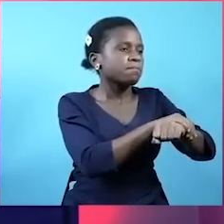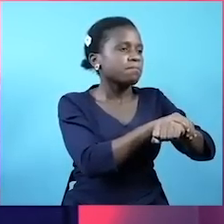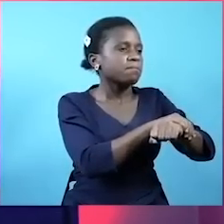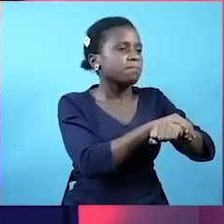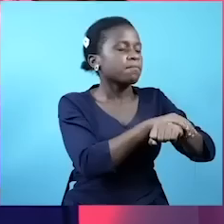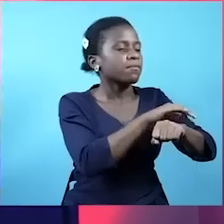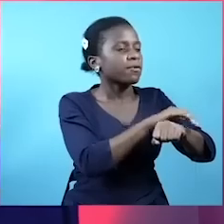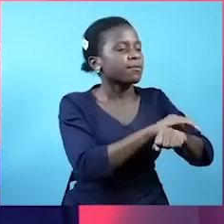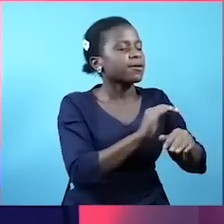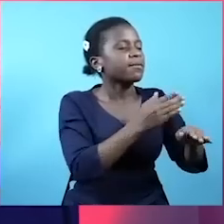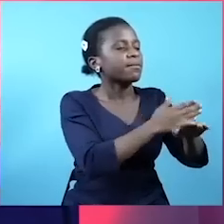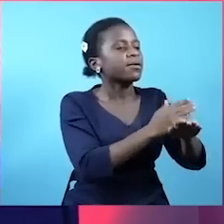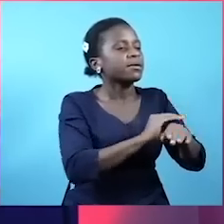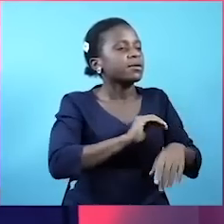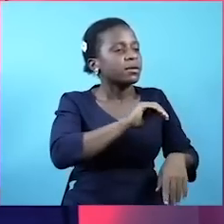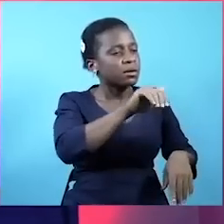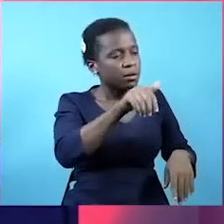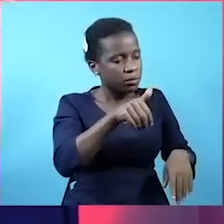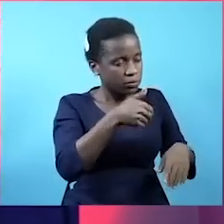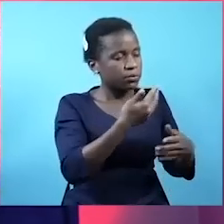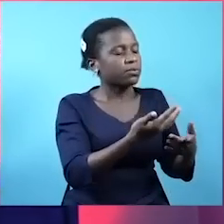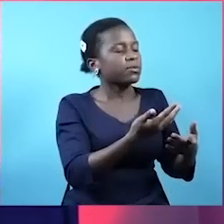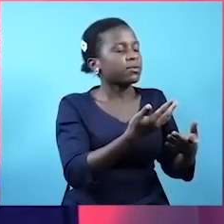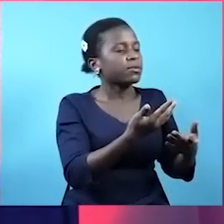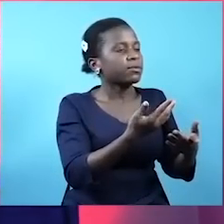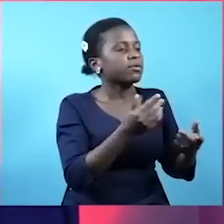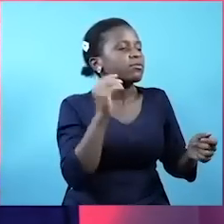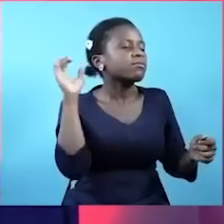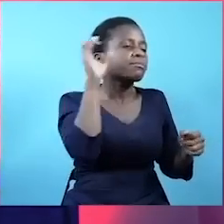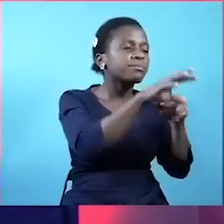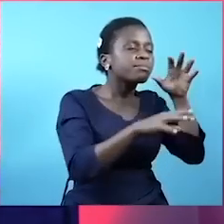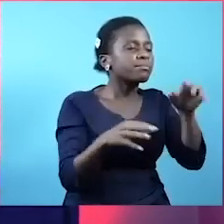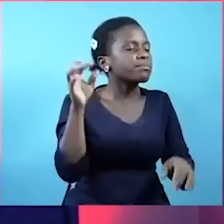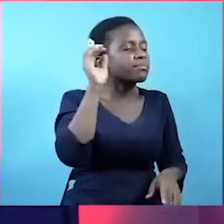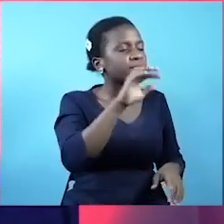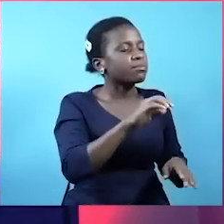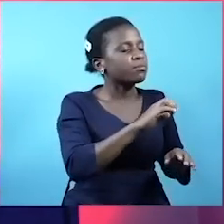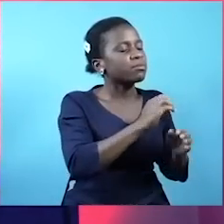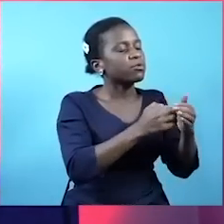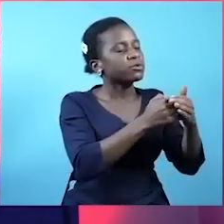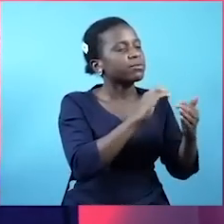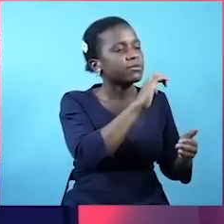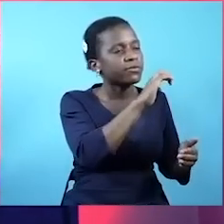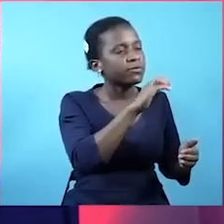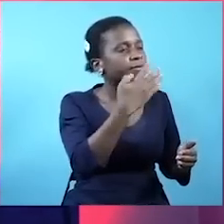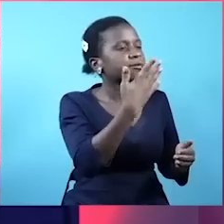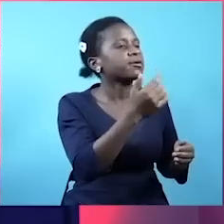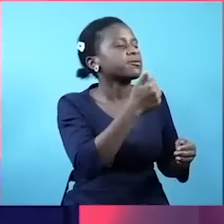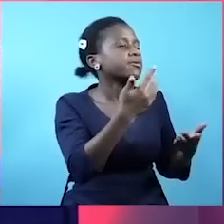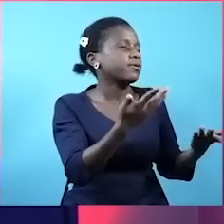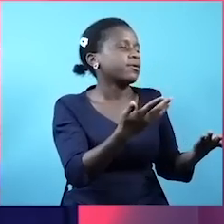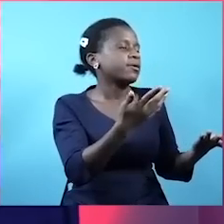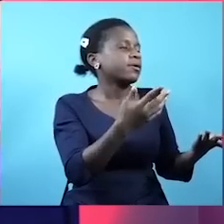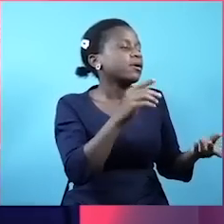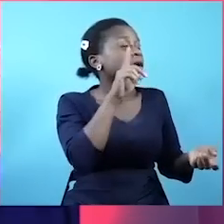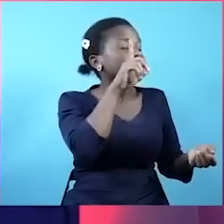mgawana vipana. Inazikana hameiba kitu chashini ngeftana. Wakati huo kuna mtu wame tusabishia asara ya. Tiro nmoja